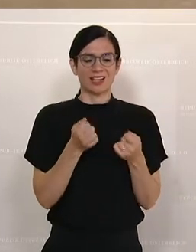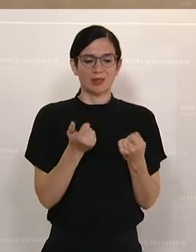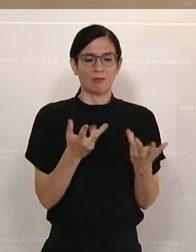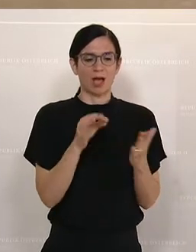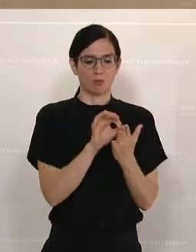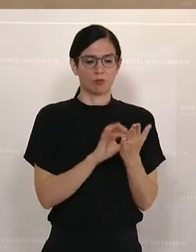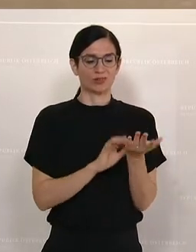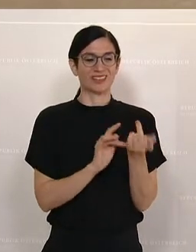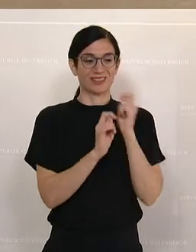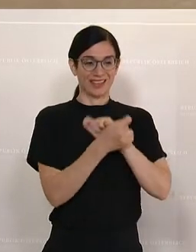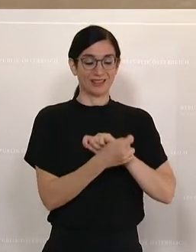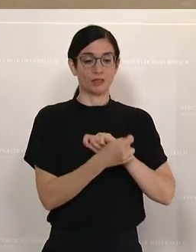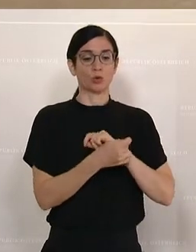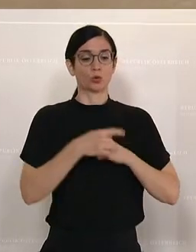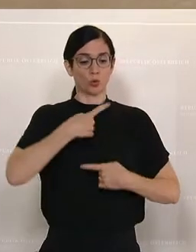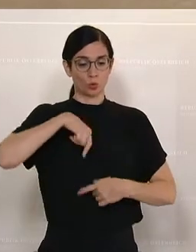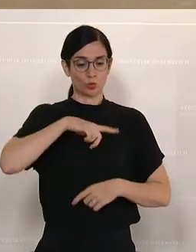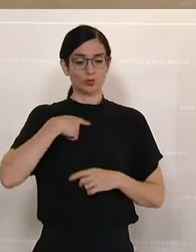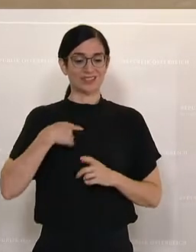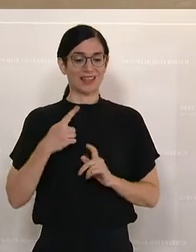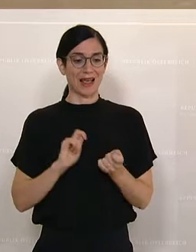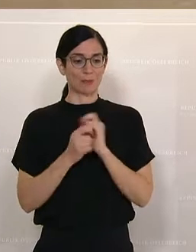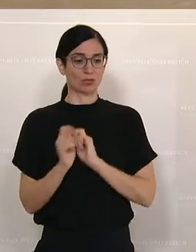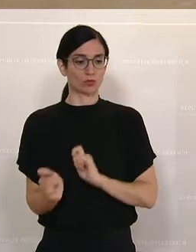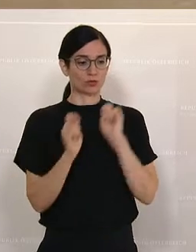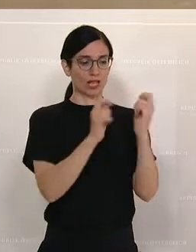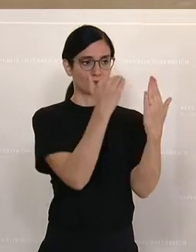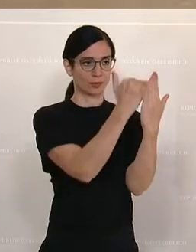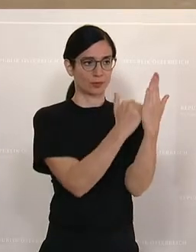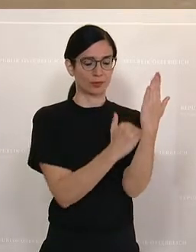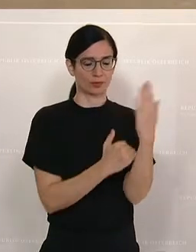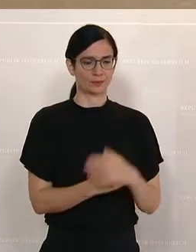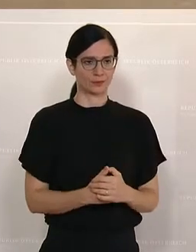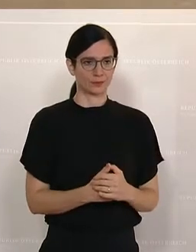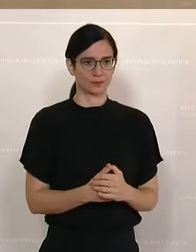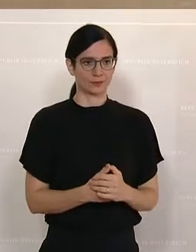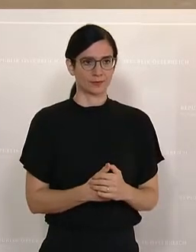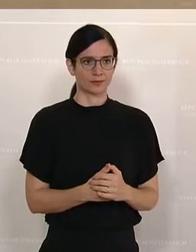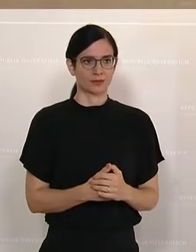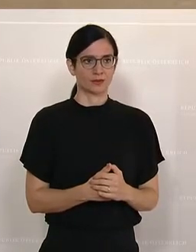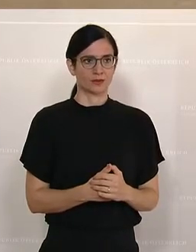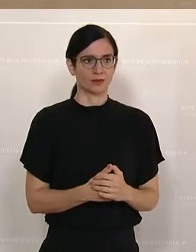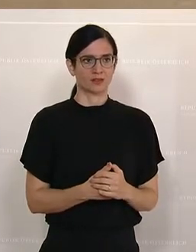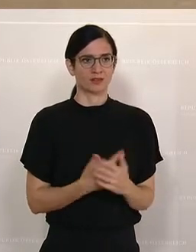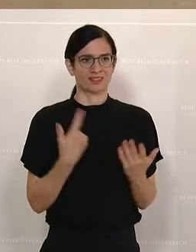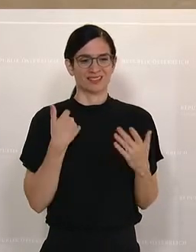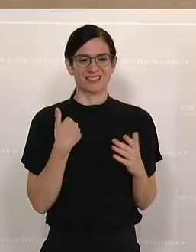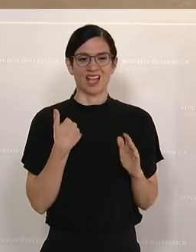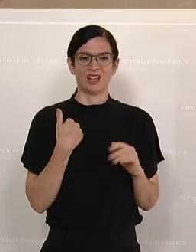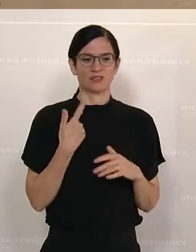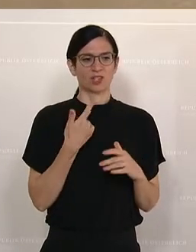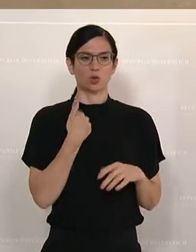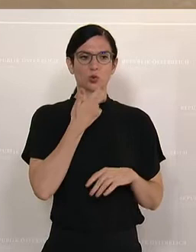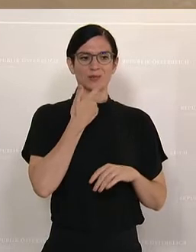die in unserem Abänderungsantrag aufgeführt sind. Es wird sich substanziell schon deswegen nicht viel tun, weil die